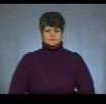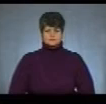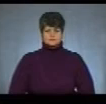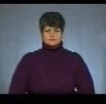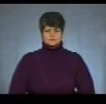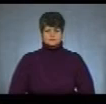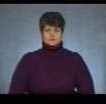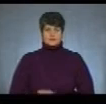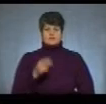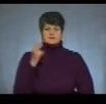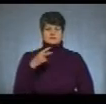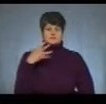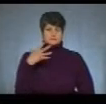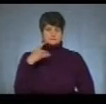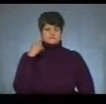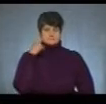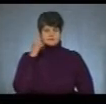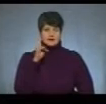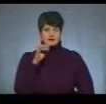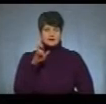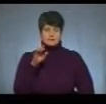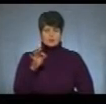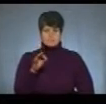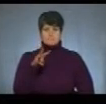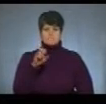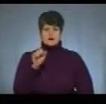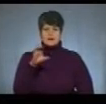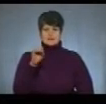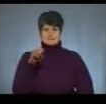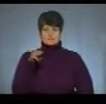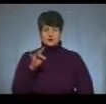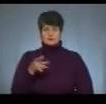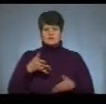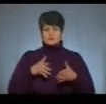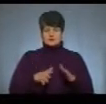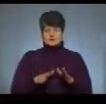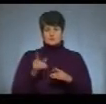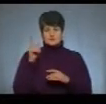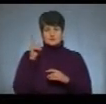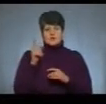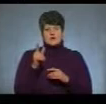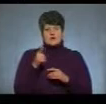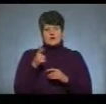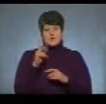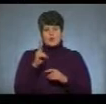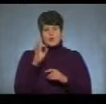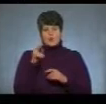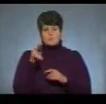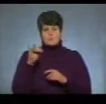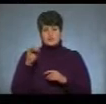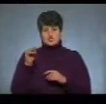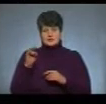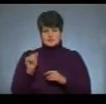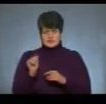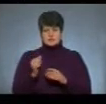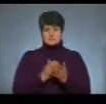25-річний кіборг із позивним маестро-уродженець копиченців Ярослав Гавенець пішов в АТО у 2014-му.